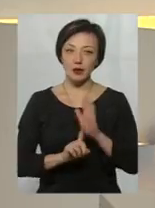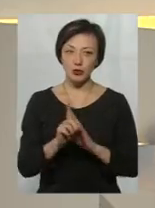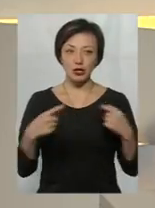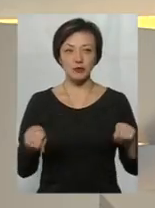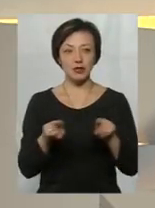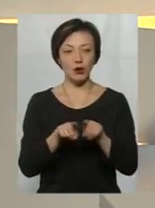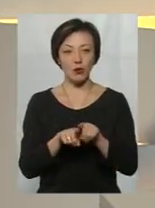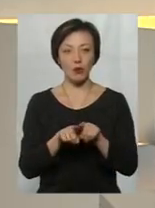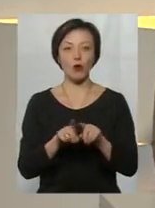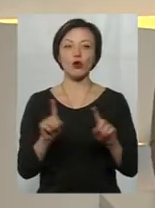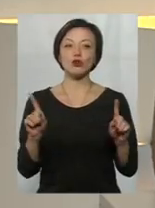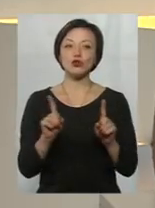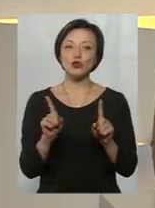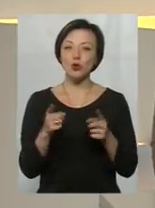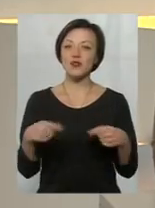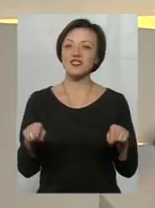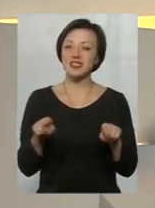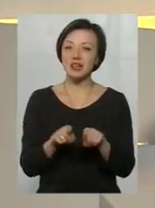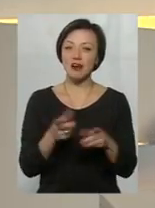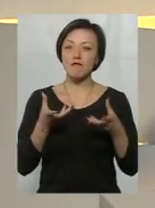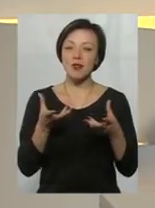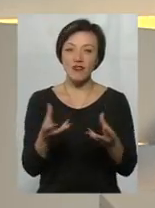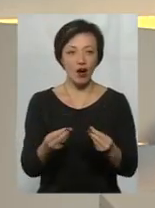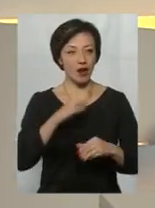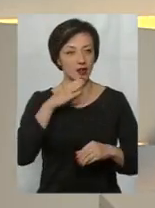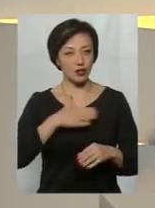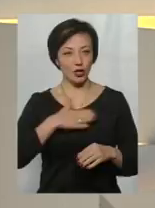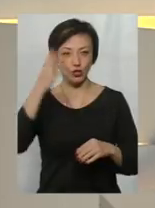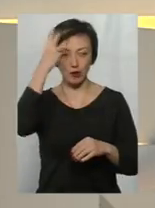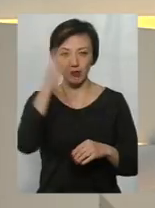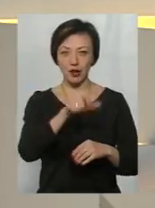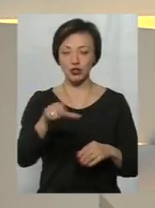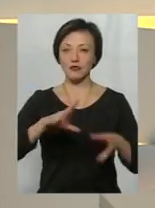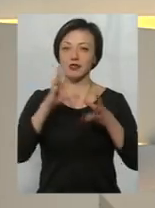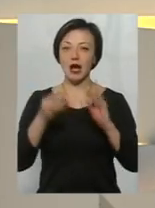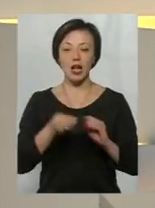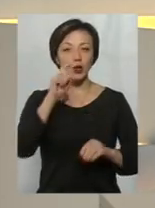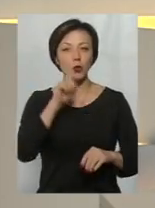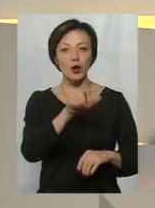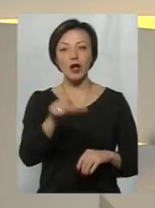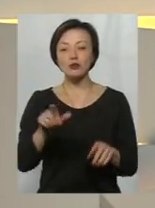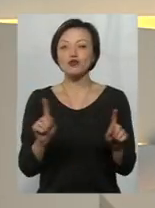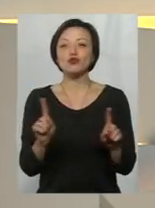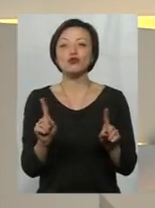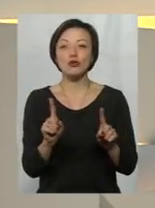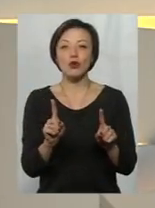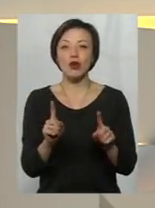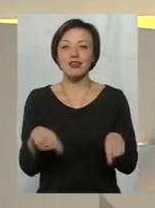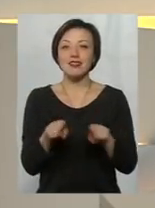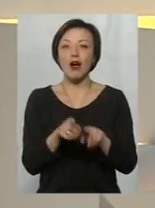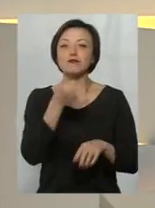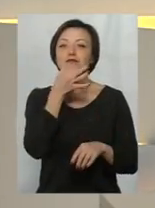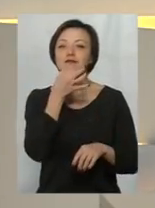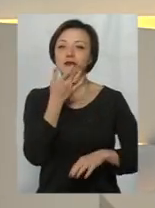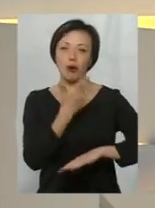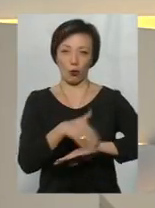питання. Що ж все ж таки впливає на наших хмельничан, взагалі на українців? Що так манить їх